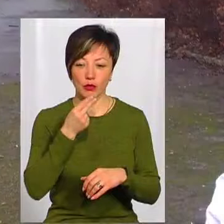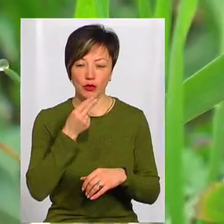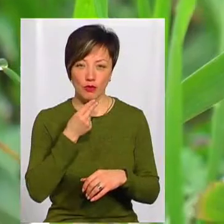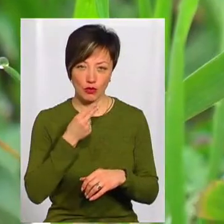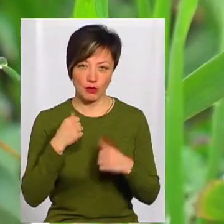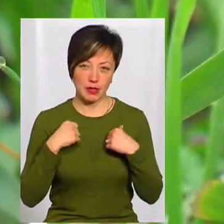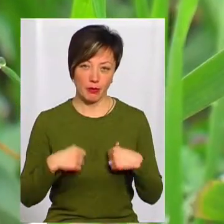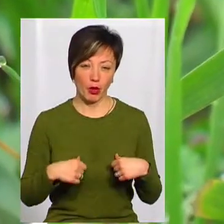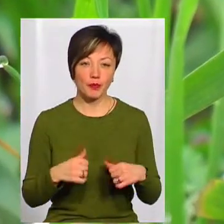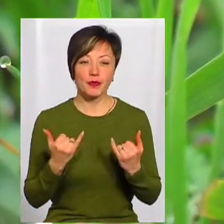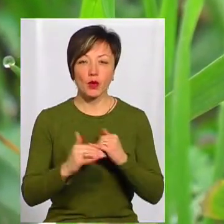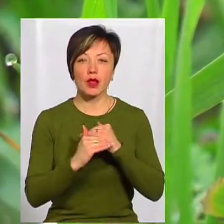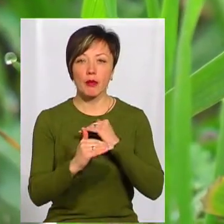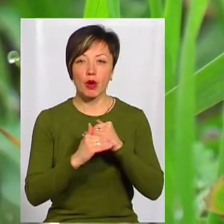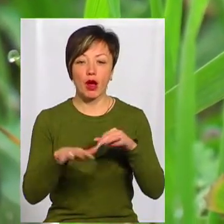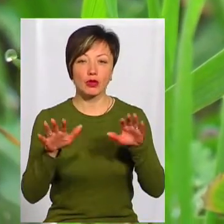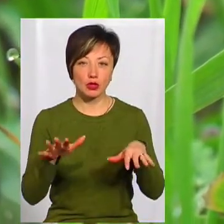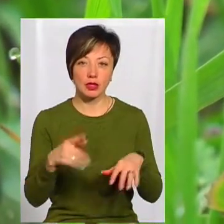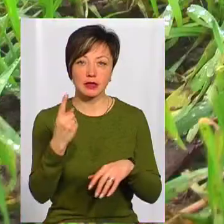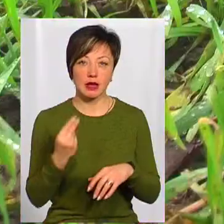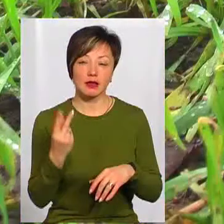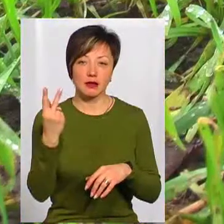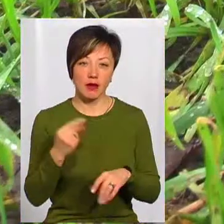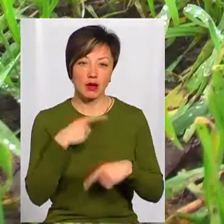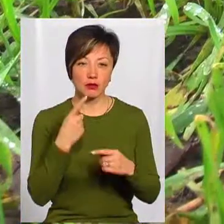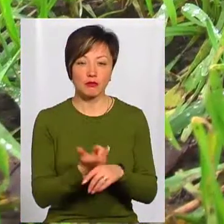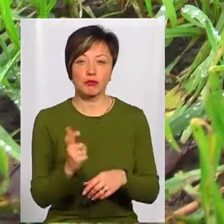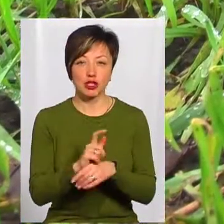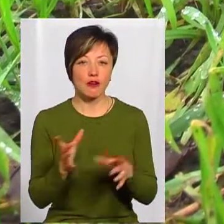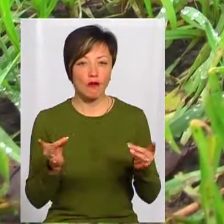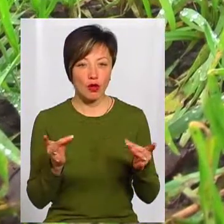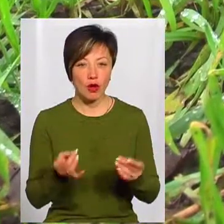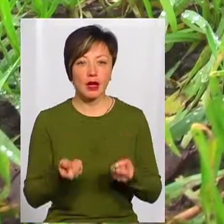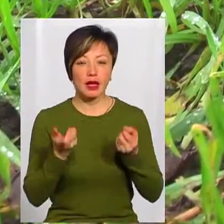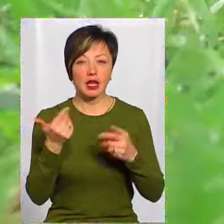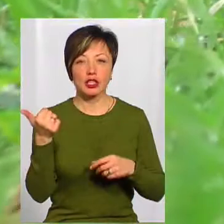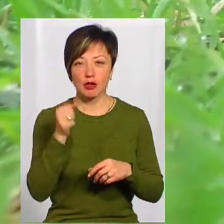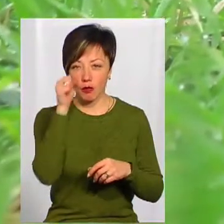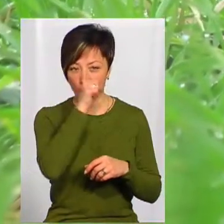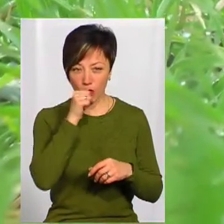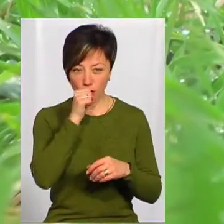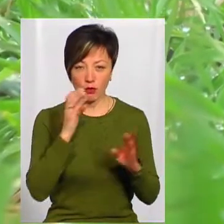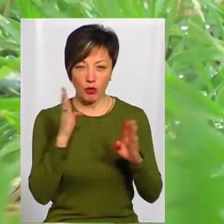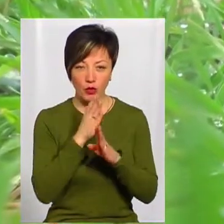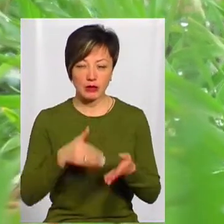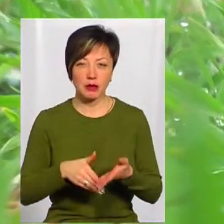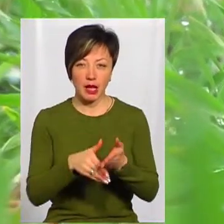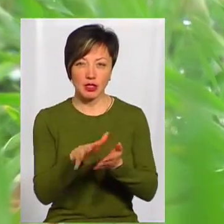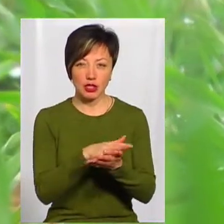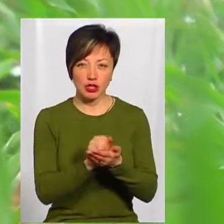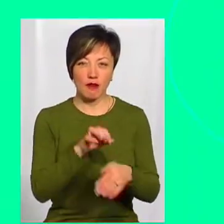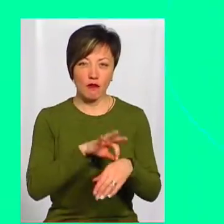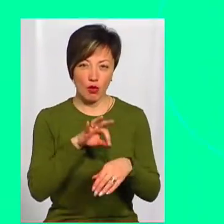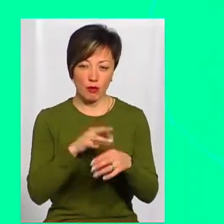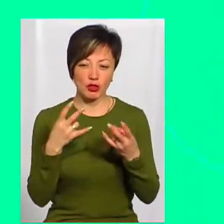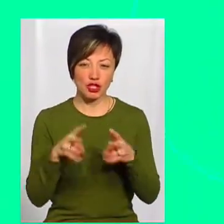безпеку. Сьогодні на поля пішли дощі, за день-два синоптики прогнозують більше вологи, а кількатижнева морозна погода сприятиме знищенню хвороб рослин та